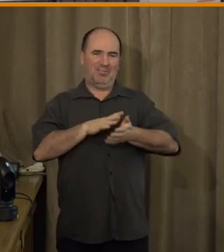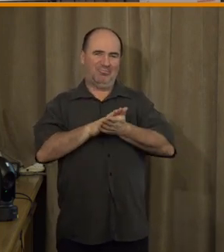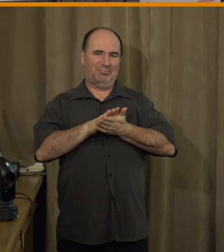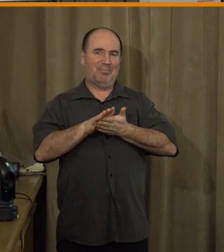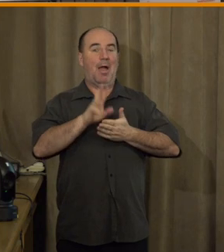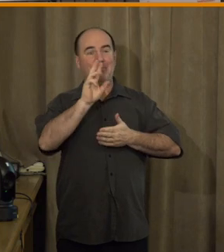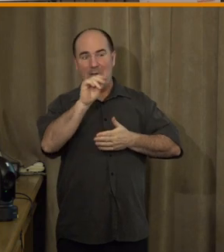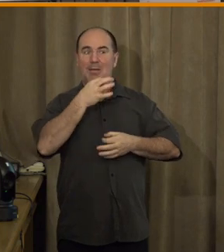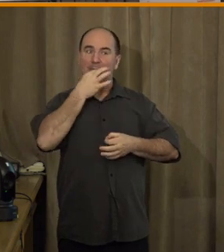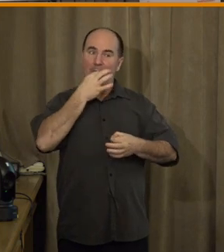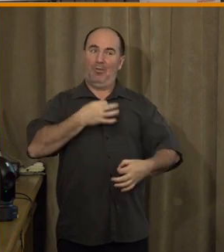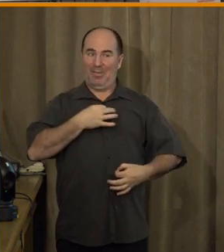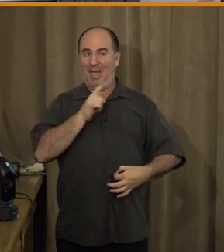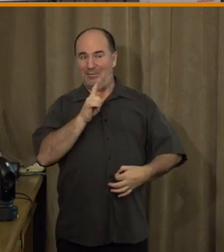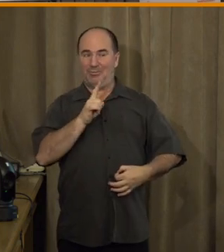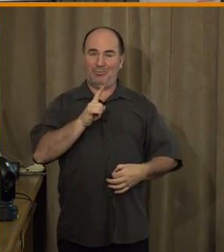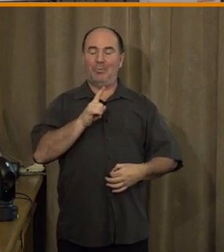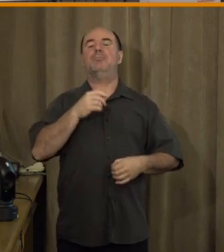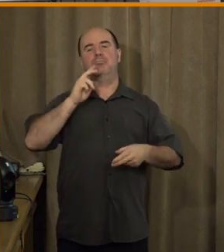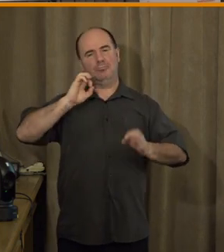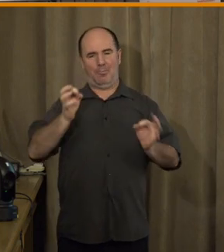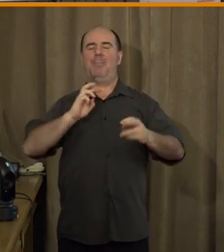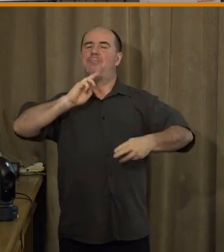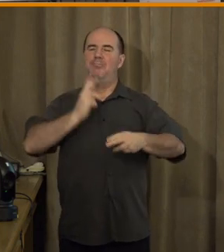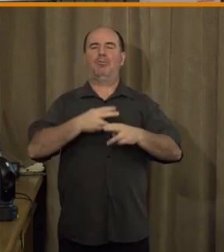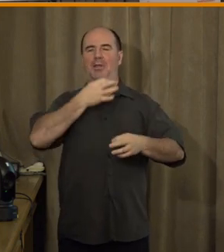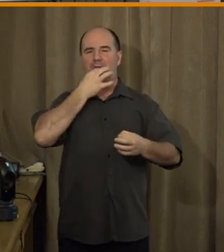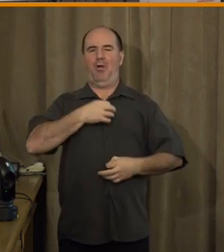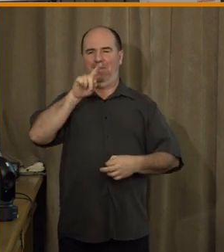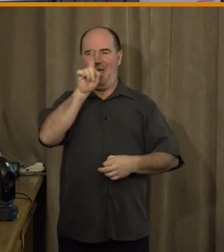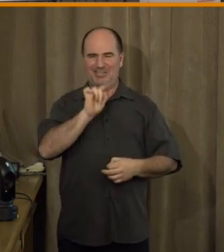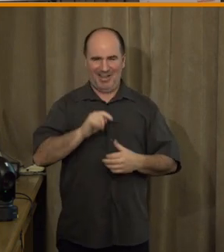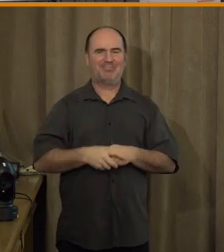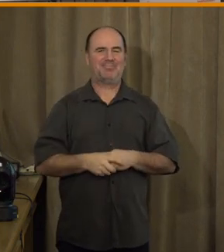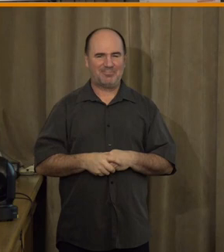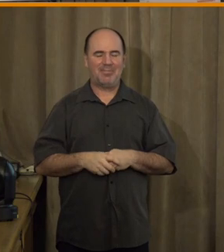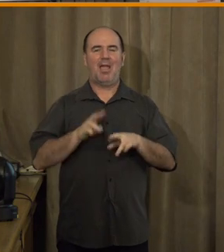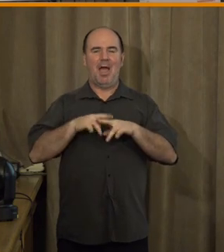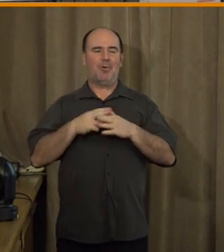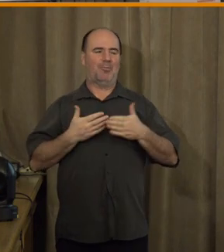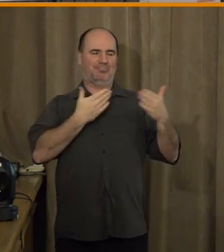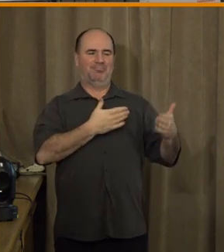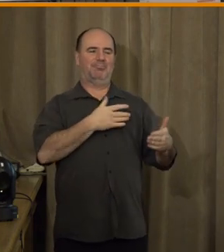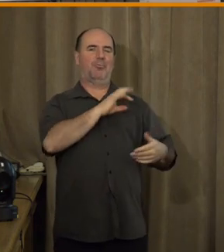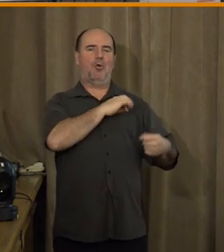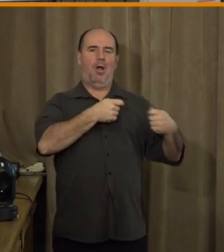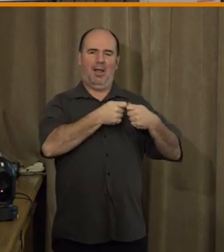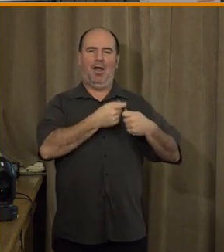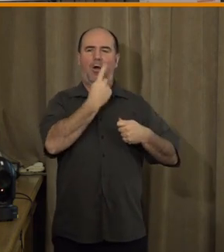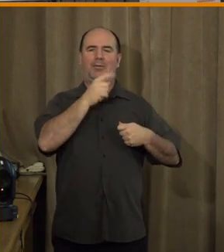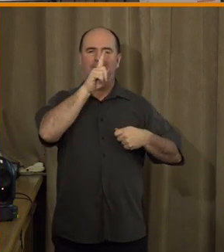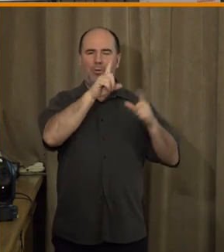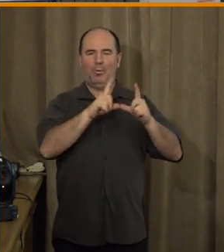otázku, tak poslední otázku a pak už kolega s juridikum remedium uzavře.